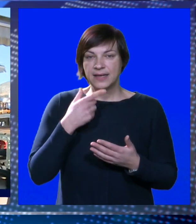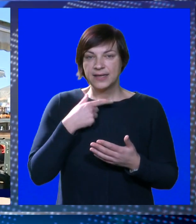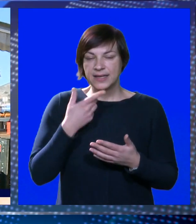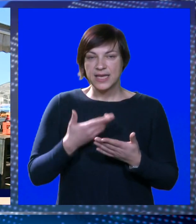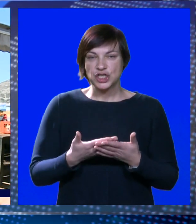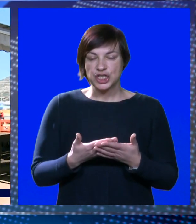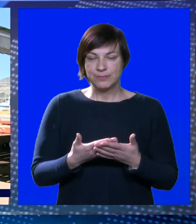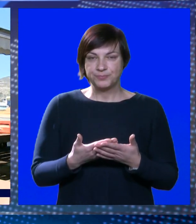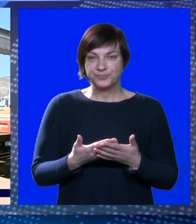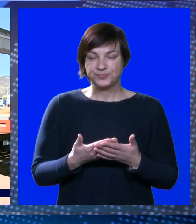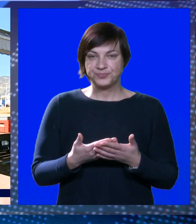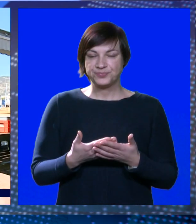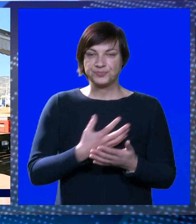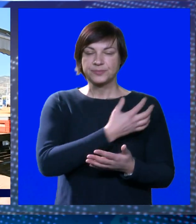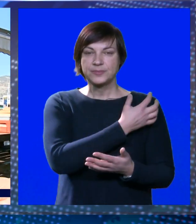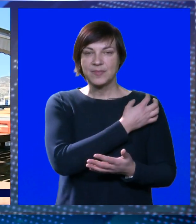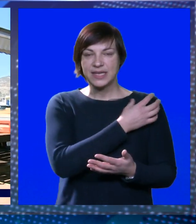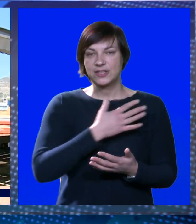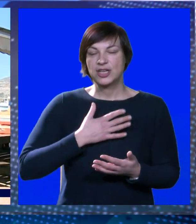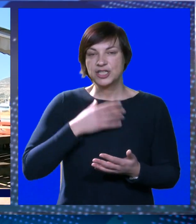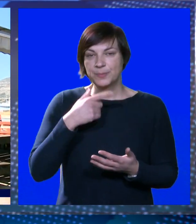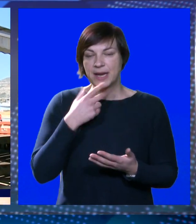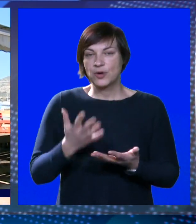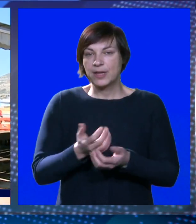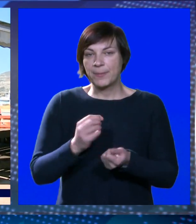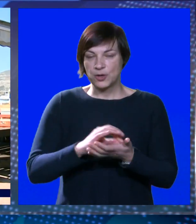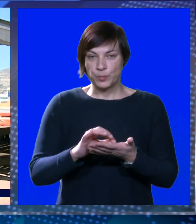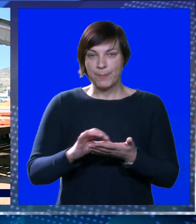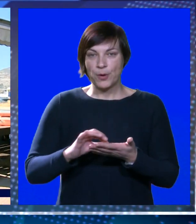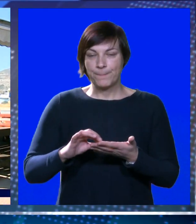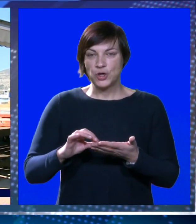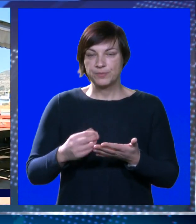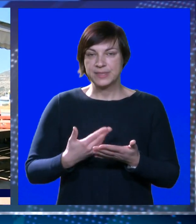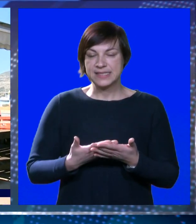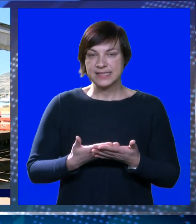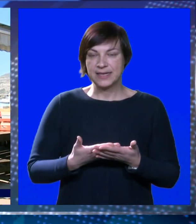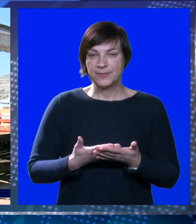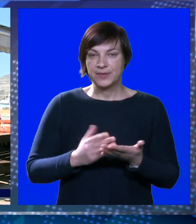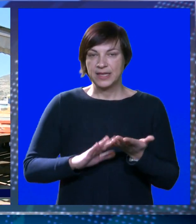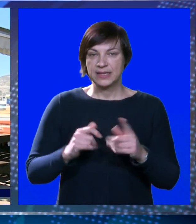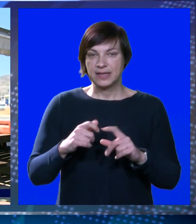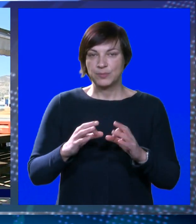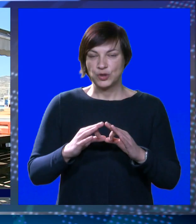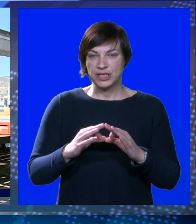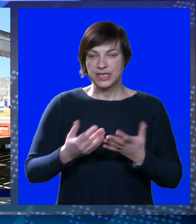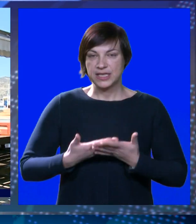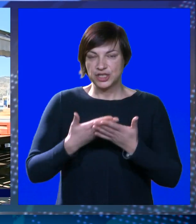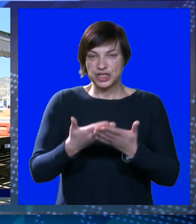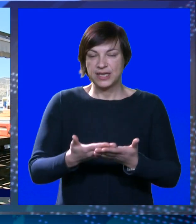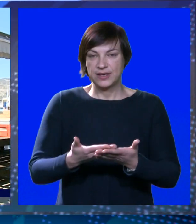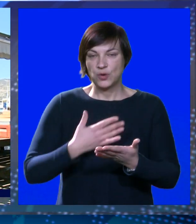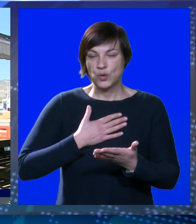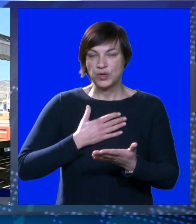Riječ je, gradonačelnik nam je rekao da prikupimo potpise i da mu se to, gospodin Nikša